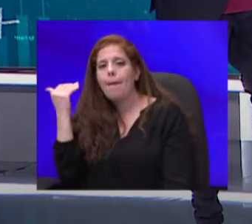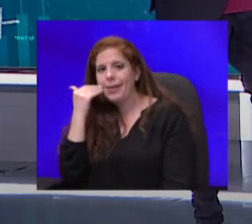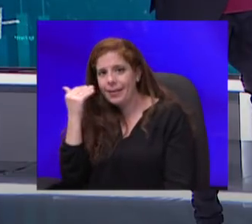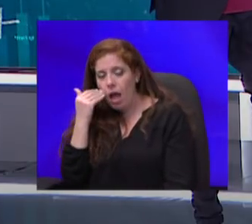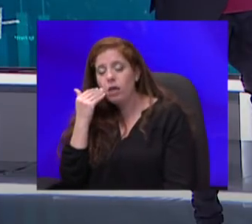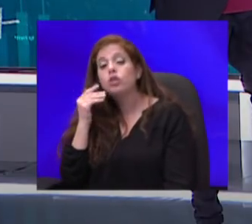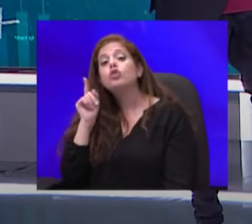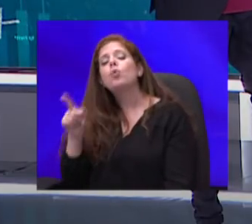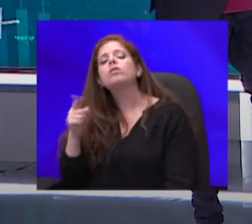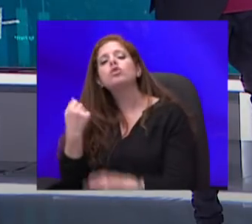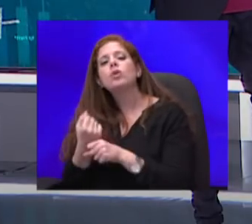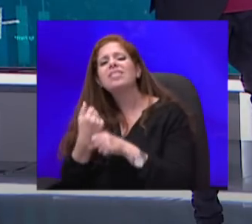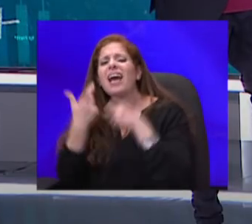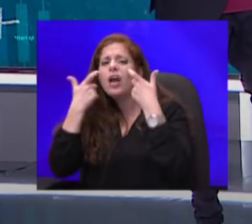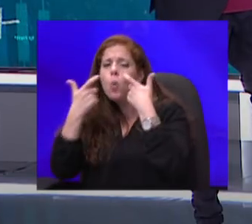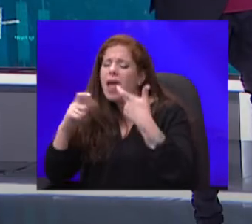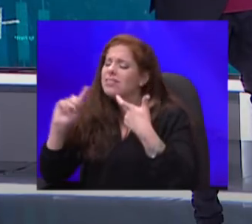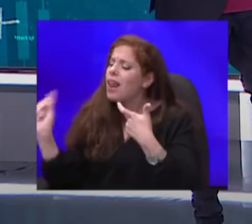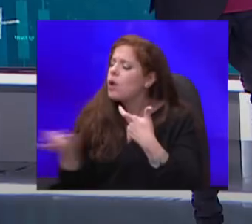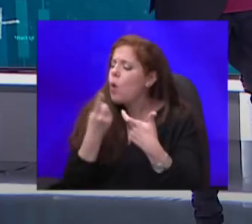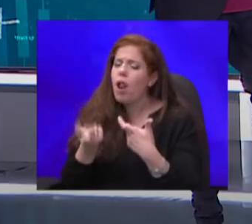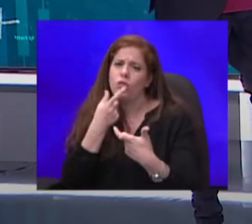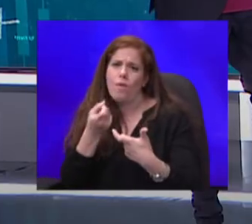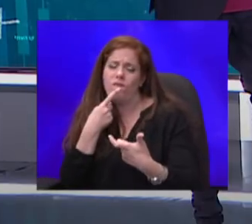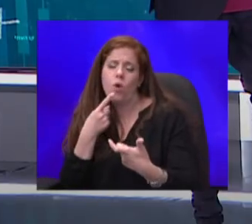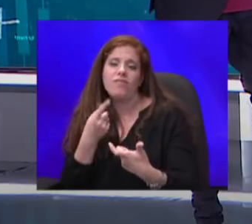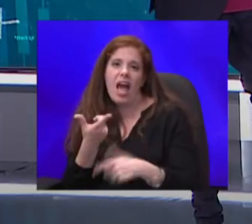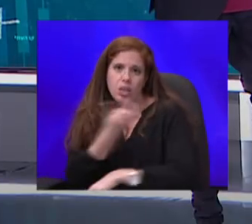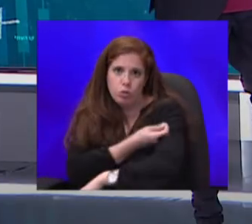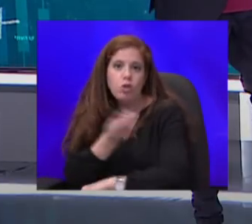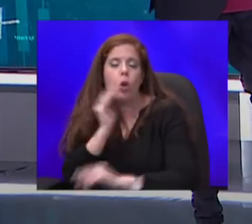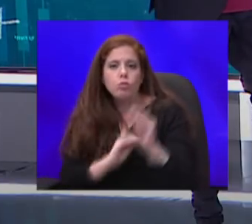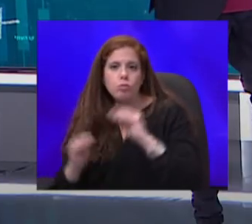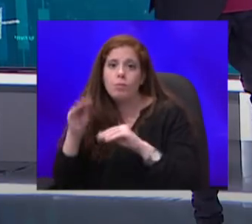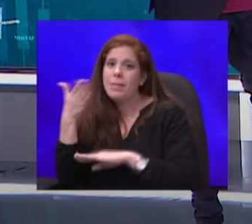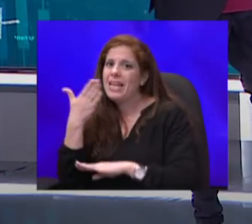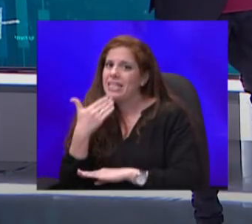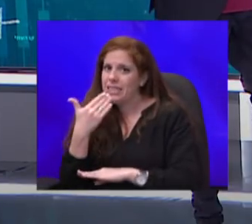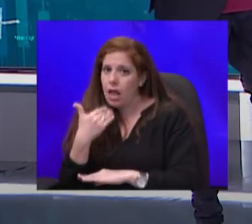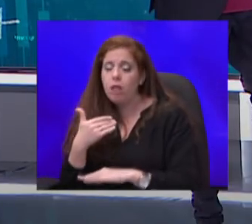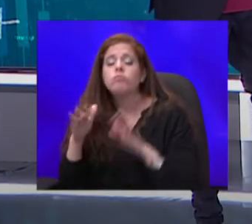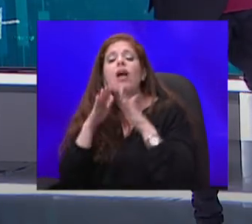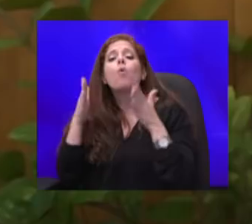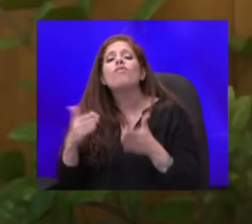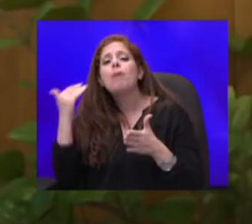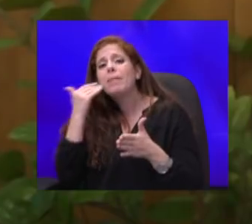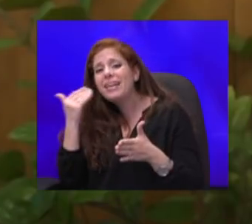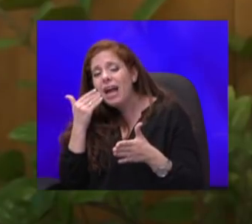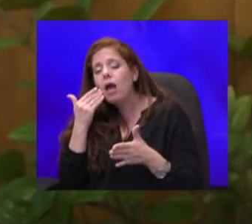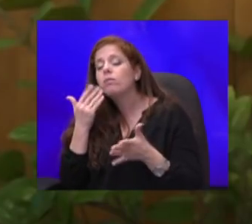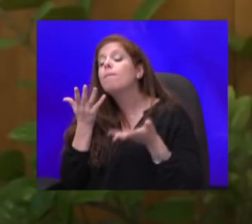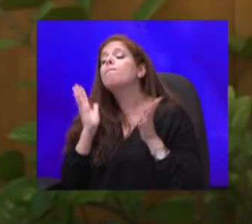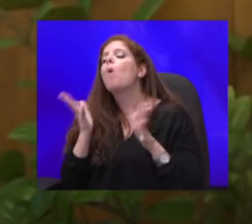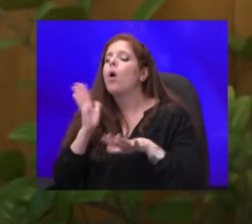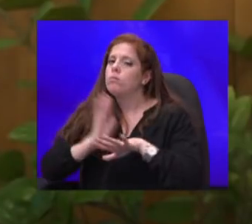לכל התרופות והחיסונים שאנחנו משתמשים במדינת ישראל. הגופים האמריקאים הם מאוד מקצועיים, הם